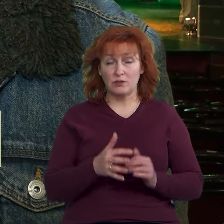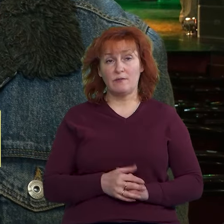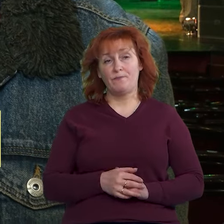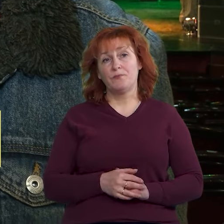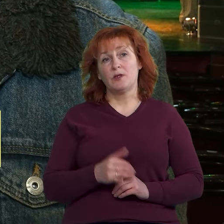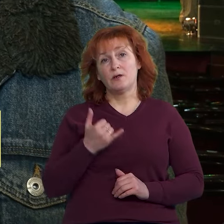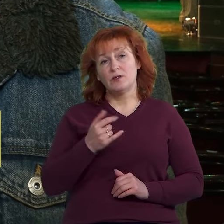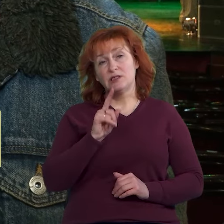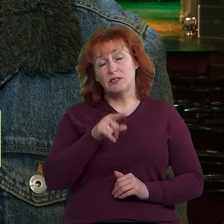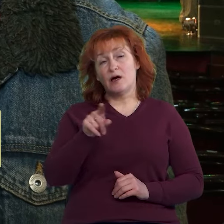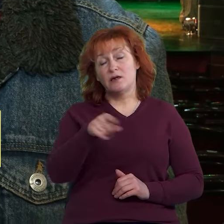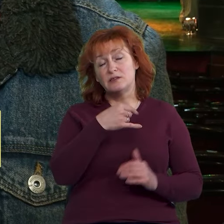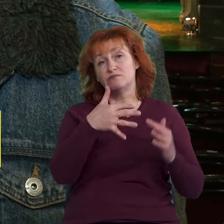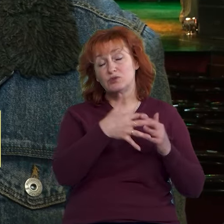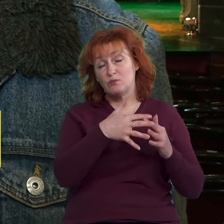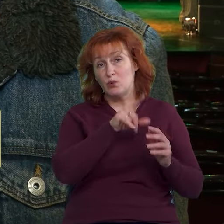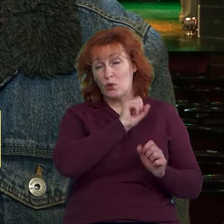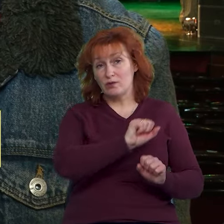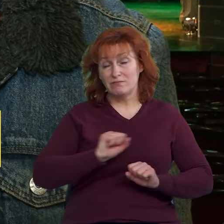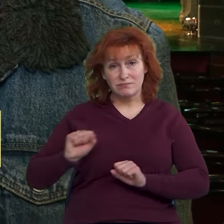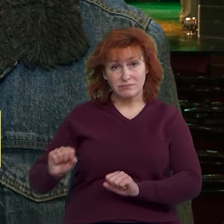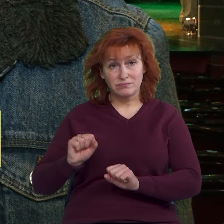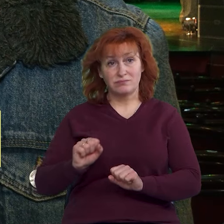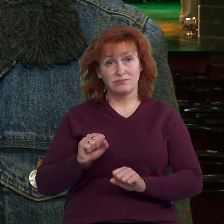знаходиться в Збройних силах України.